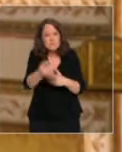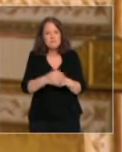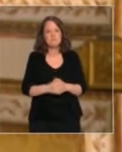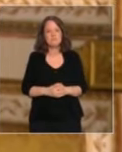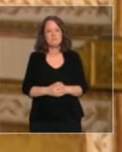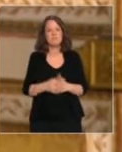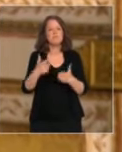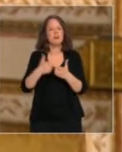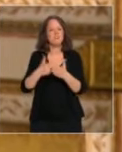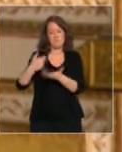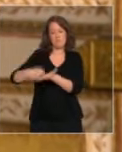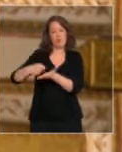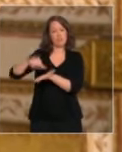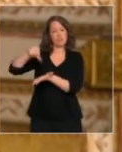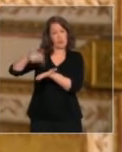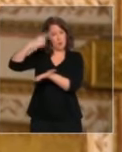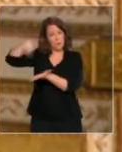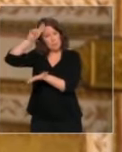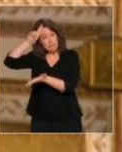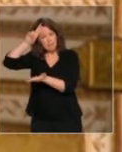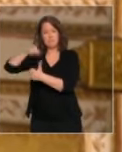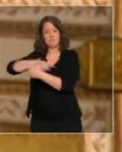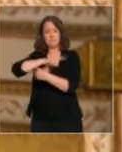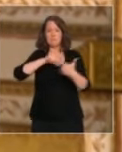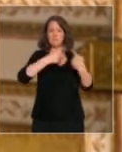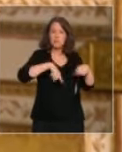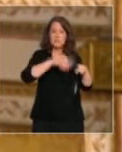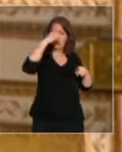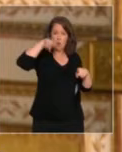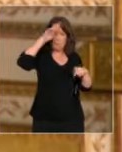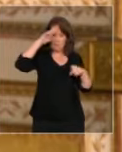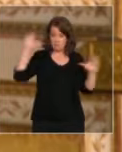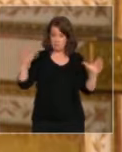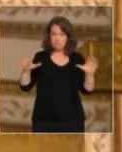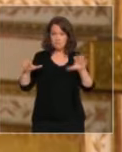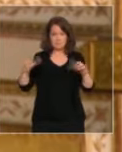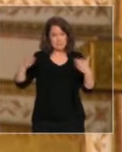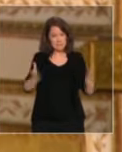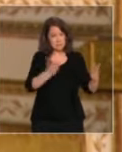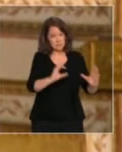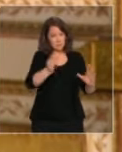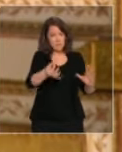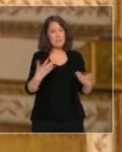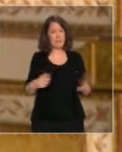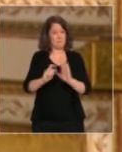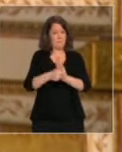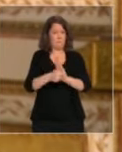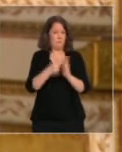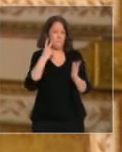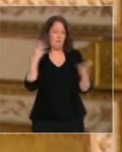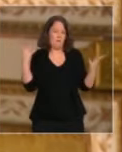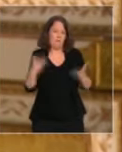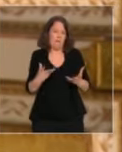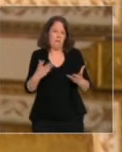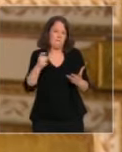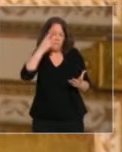'agisse de la Banque centrale européenne, de la Commission européenne ou des gouvernements. Mais nous sommes à un moment de vérité qui impose plus d